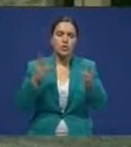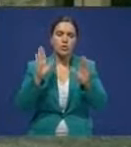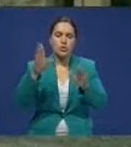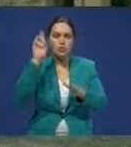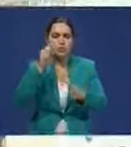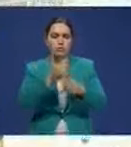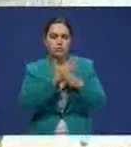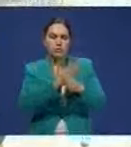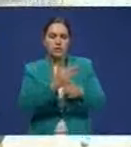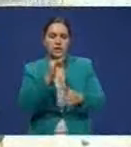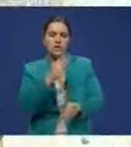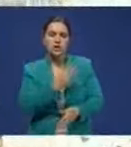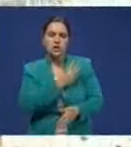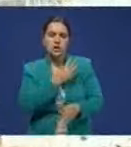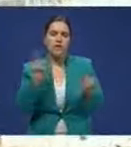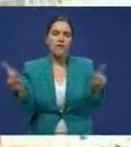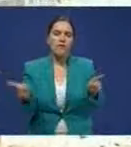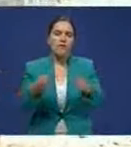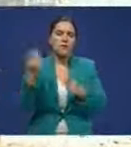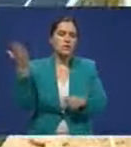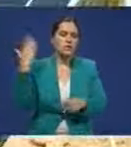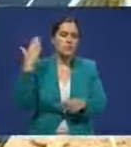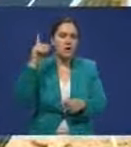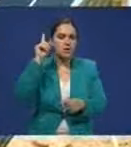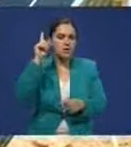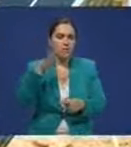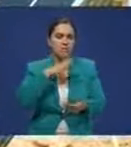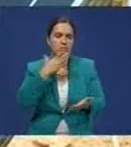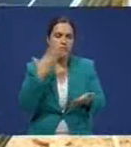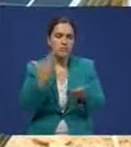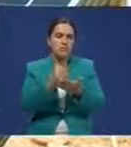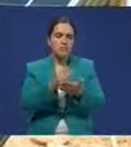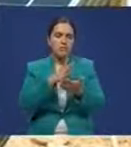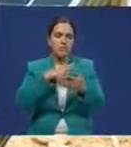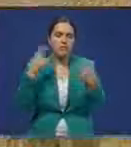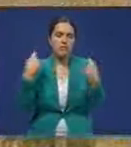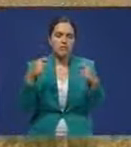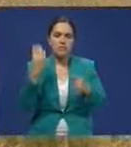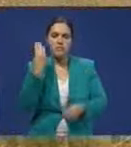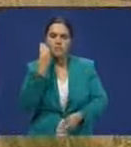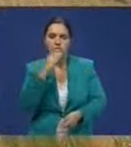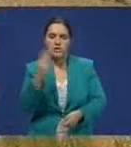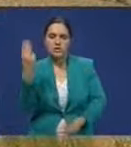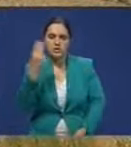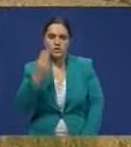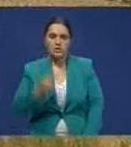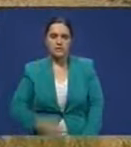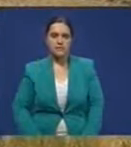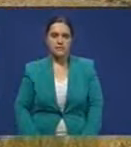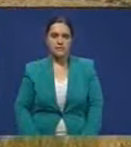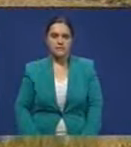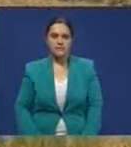поддержка государства и желание возродить былую славу отечественного каракулеводства. Райхан Ташбаева, Альхайдар Турлыханов, Казардинская